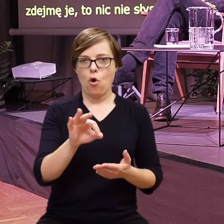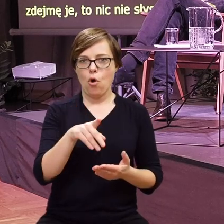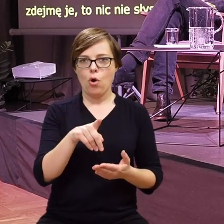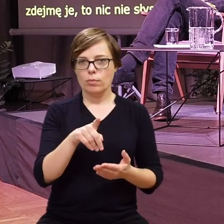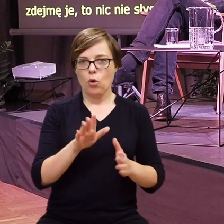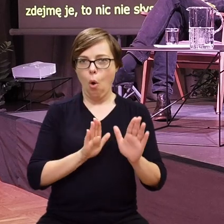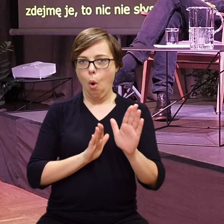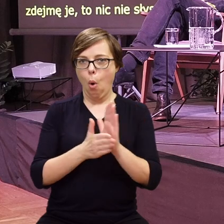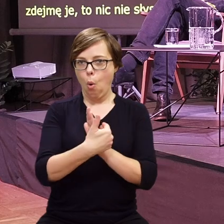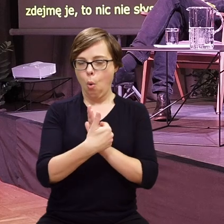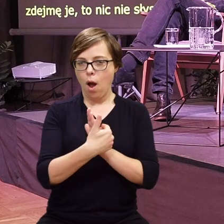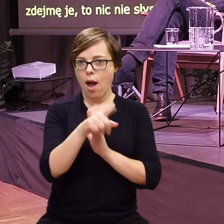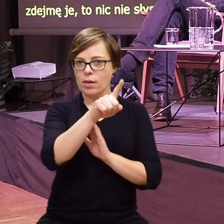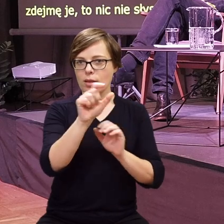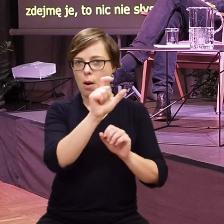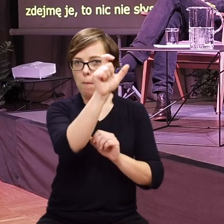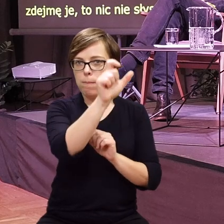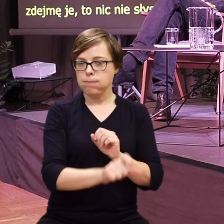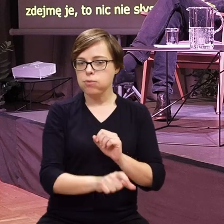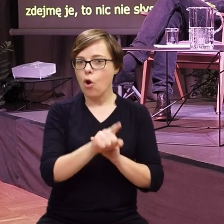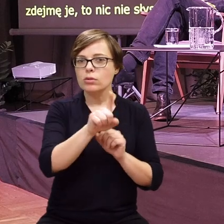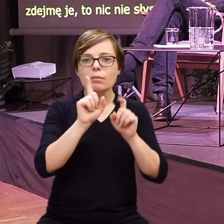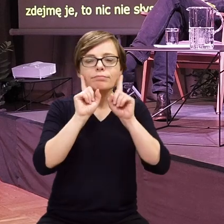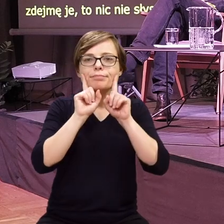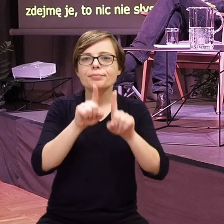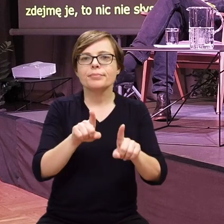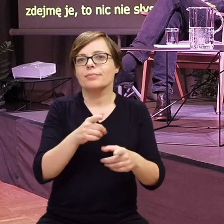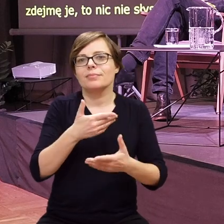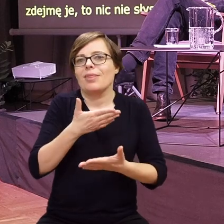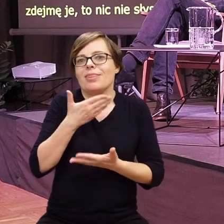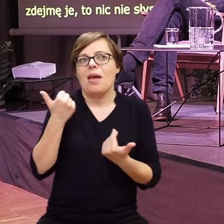okładce, tak naprawdę nie ma,